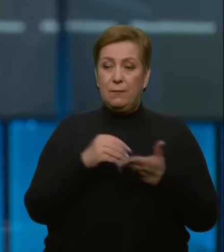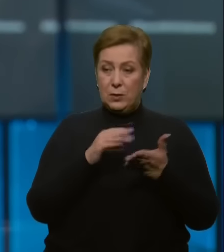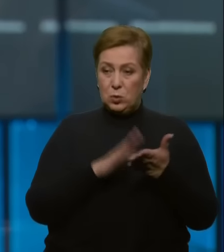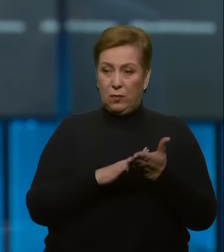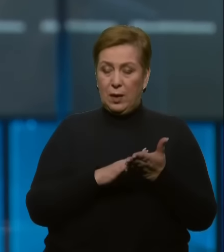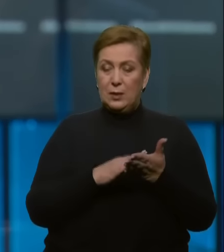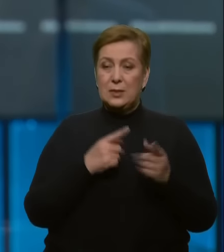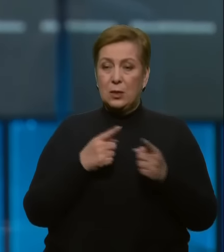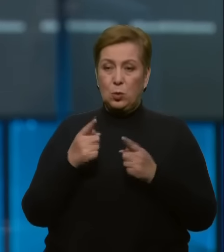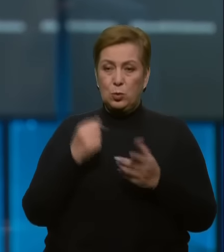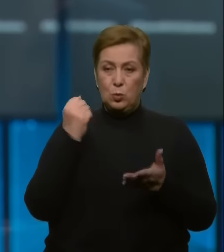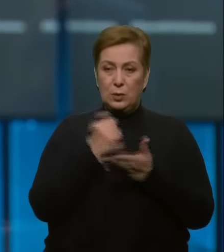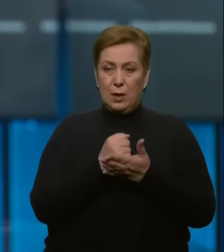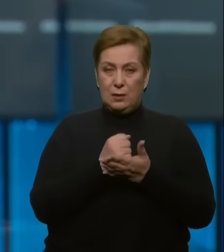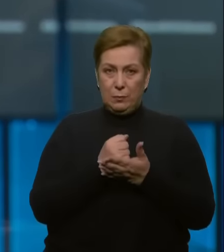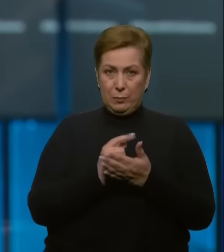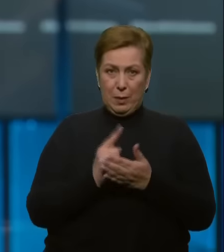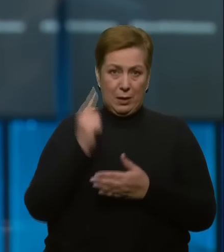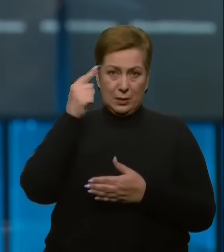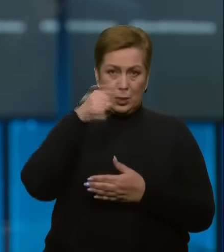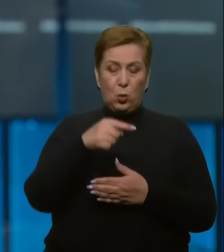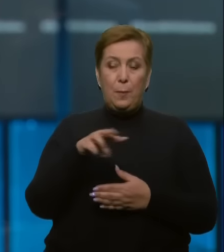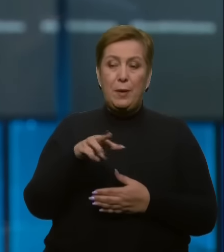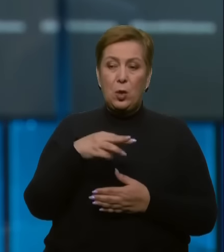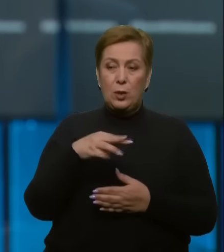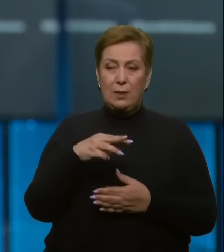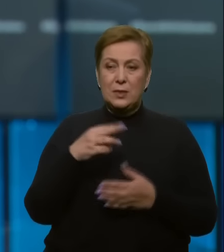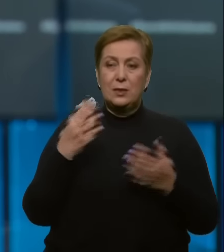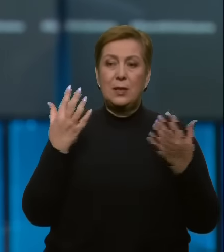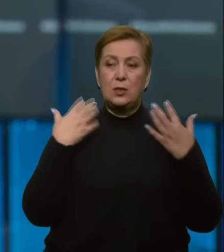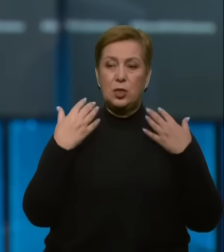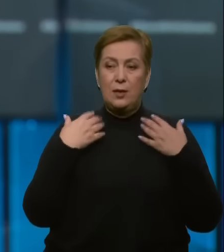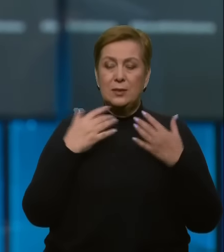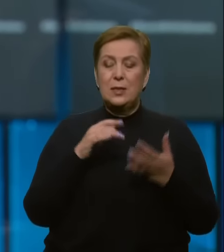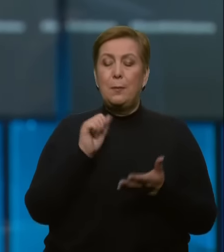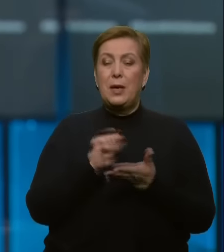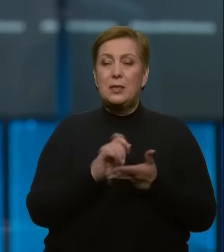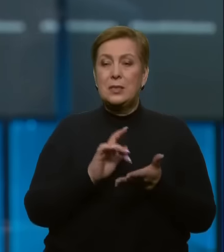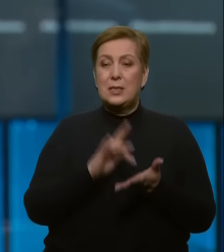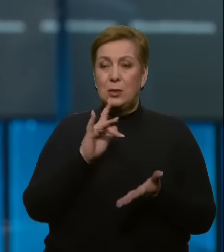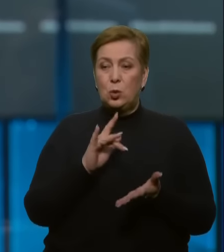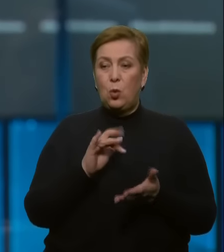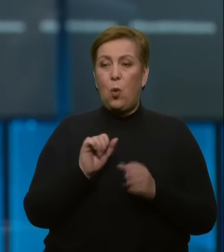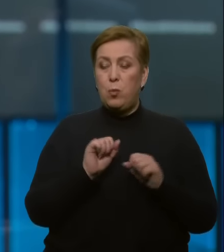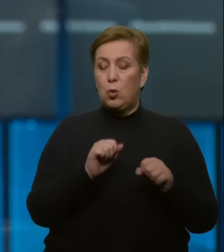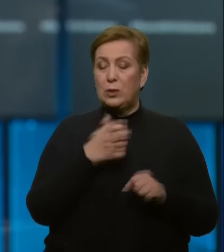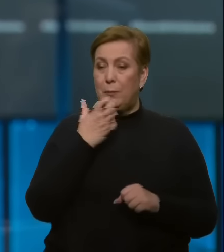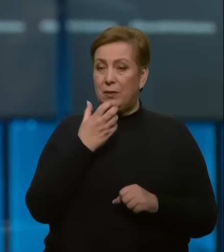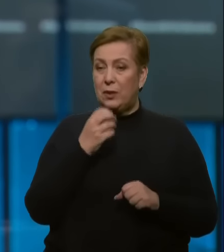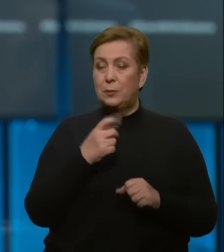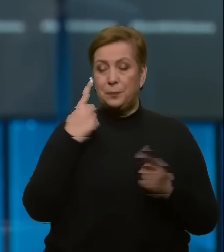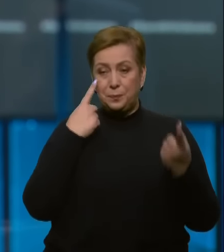ударів балістикою – Миколаївська. Вранці ж начальниця прес-центру Силоборони Півдня Наталя Гуменюк повідомила про те, що